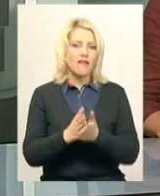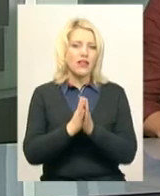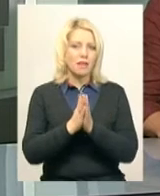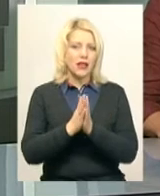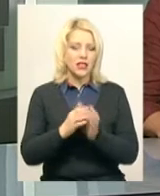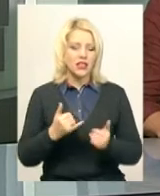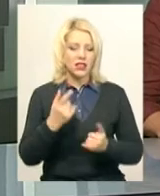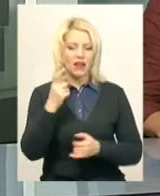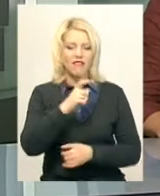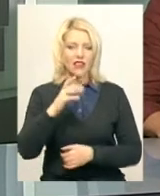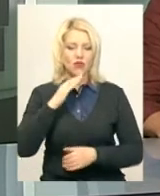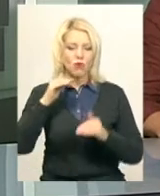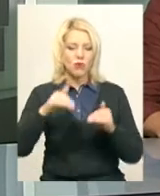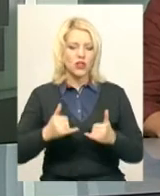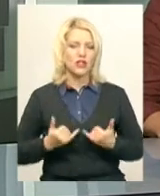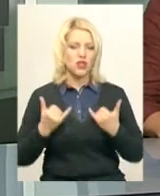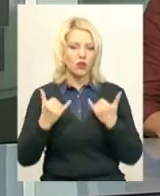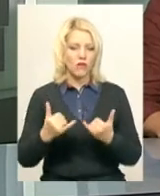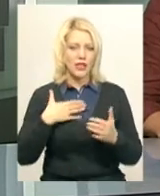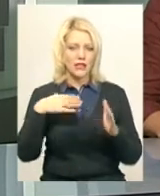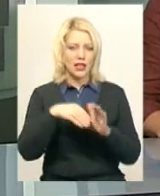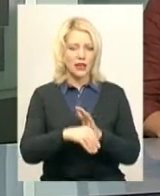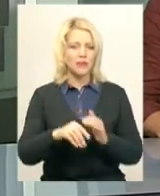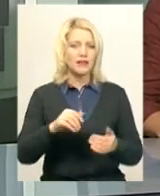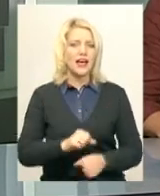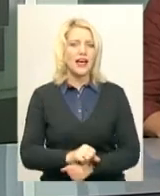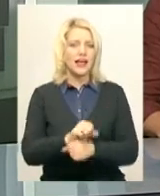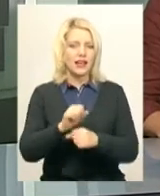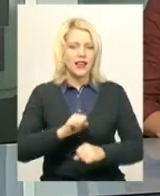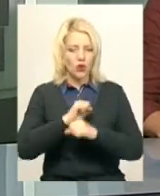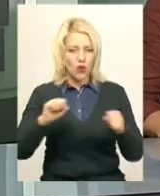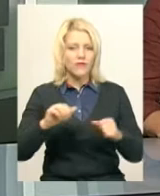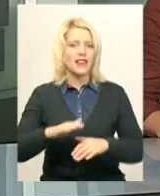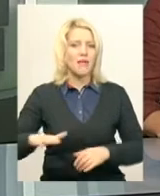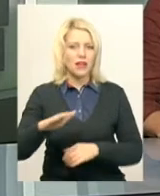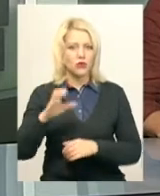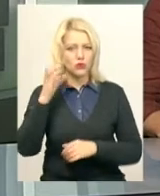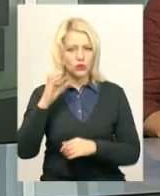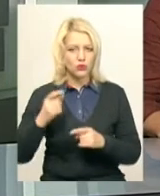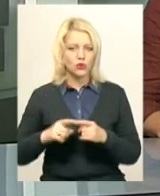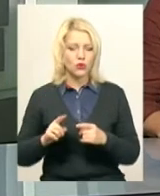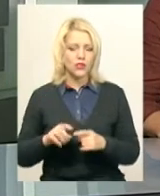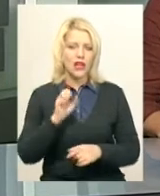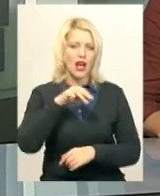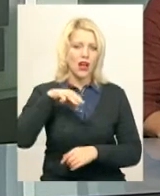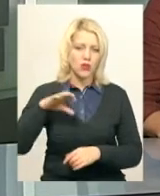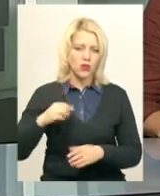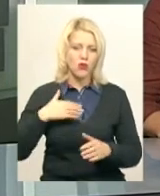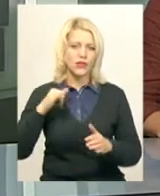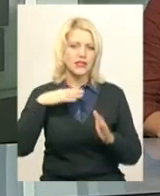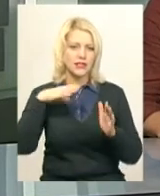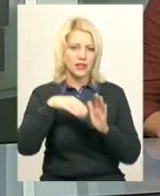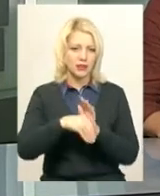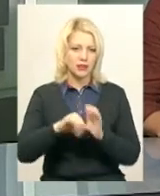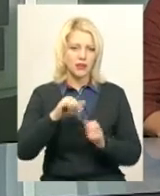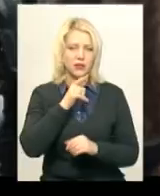вшанували загиблих Героїв Майдану, антитерористичної операції та операції об'єднаних сил. Захід приурочений Дню Гідності та Свободи.